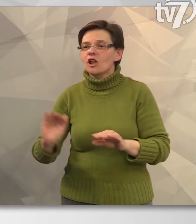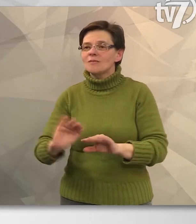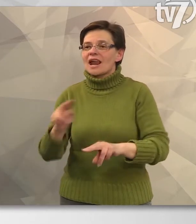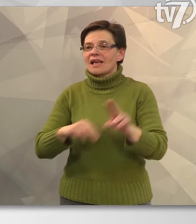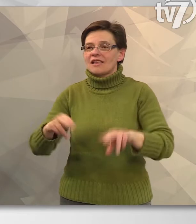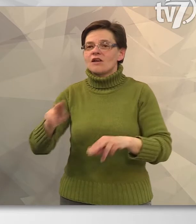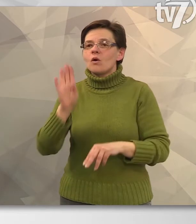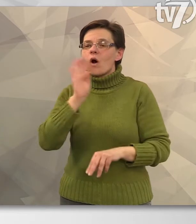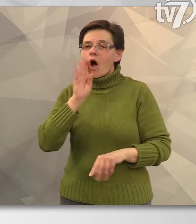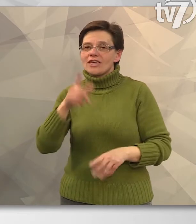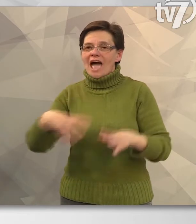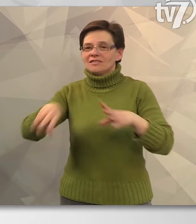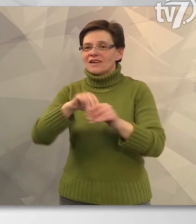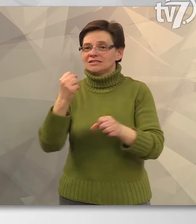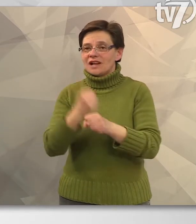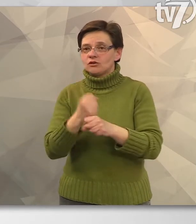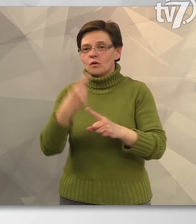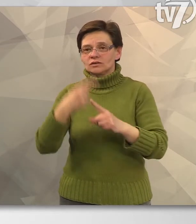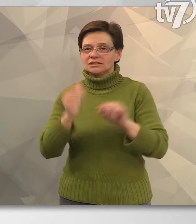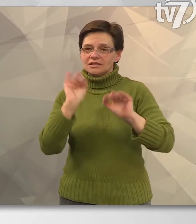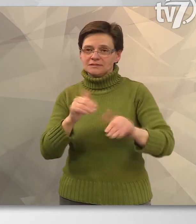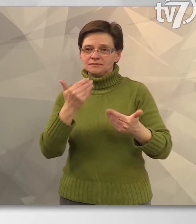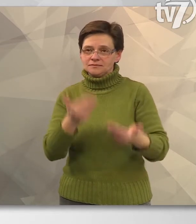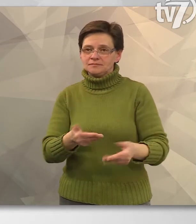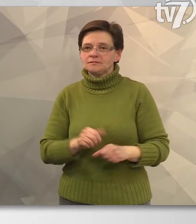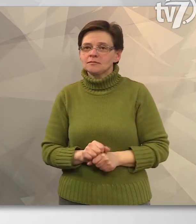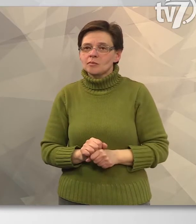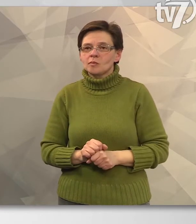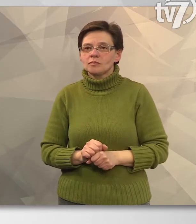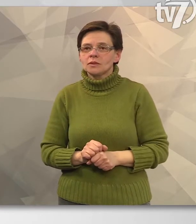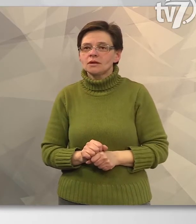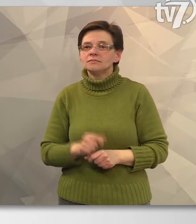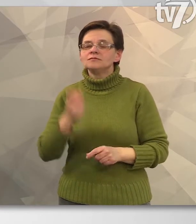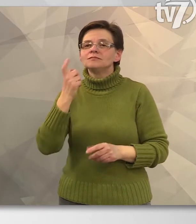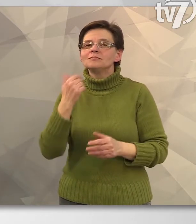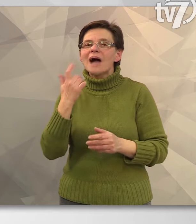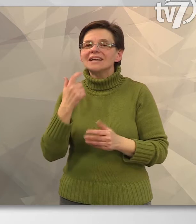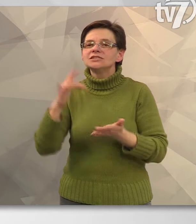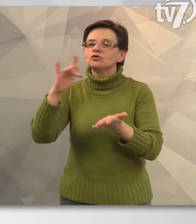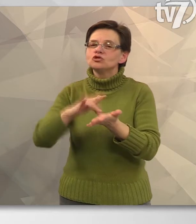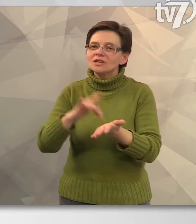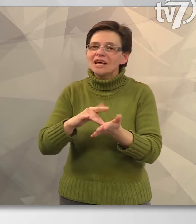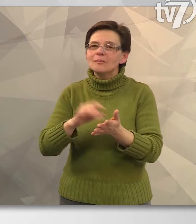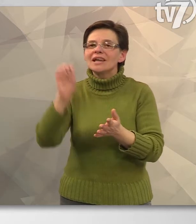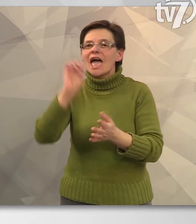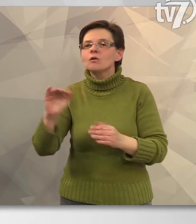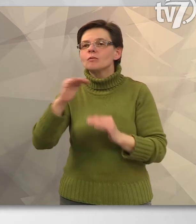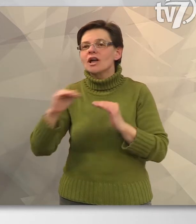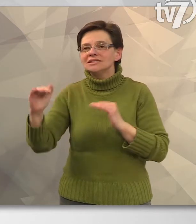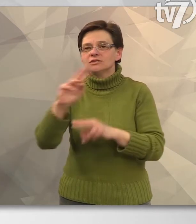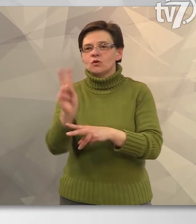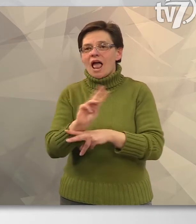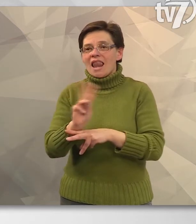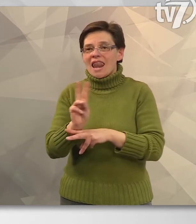életévétben nem töltött gyermeket nevelő nőt foglalkoztatnak. Március közepén európai